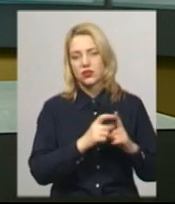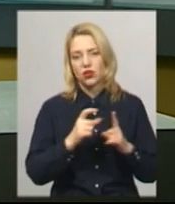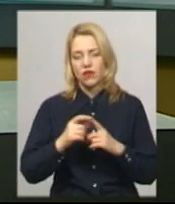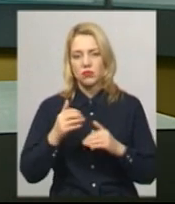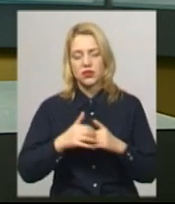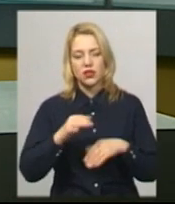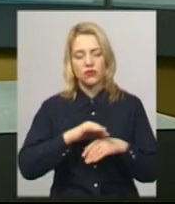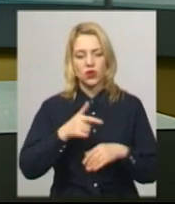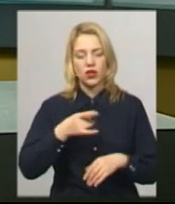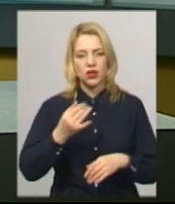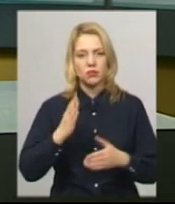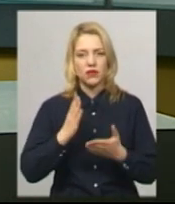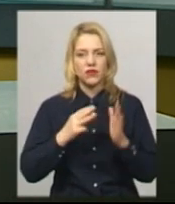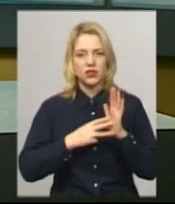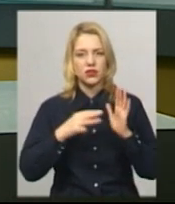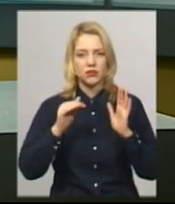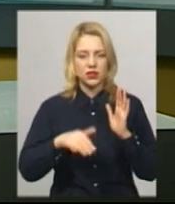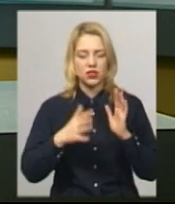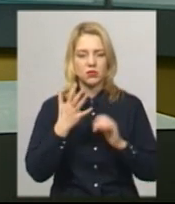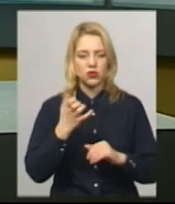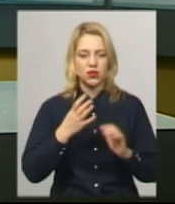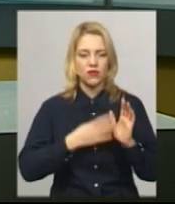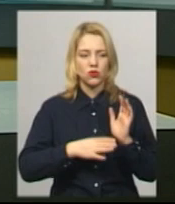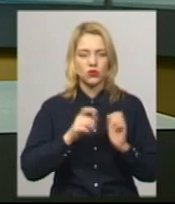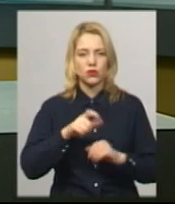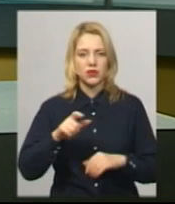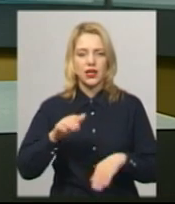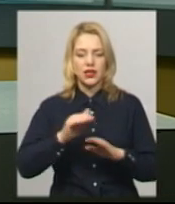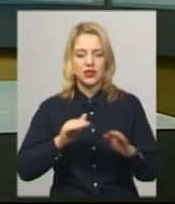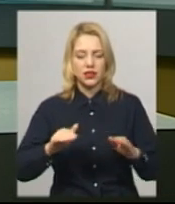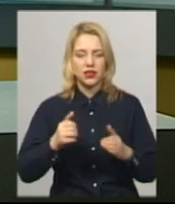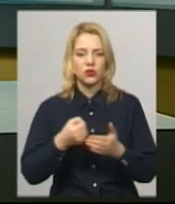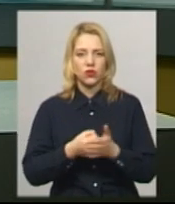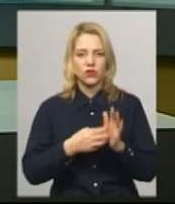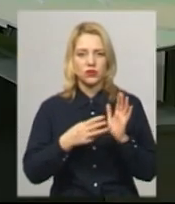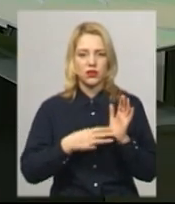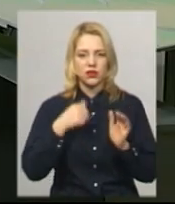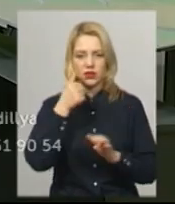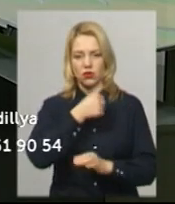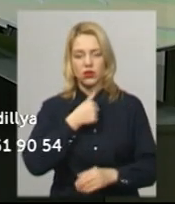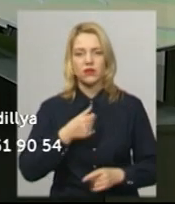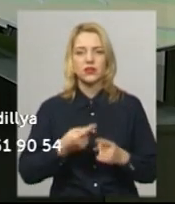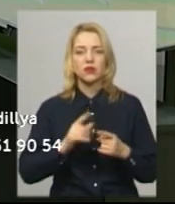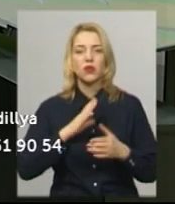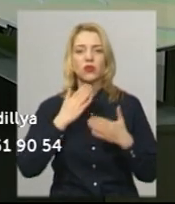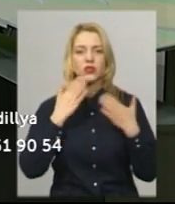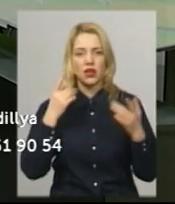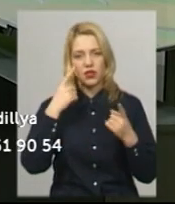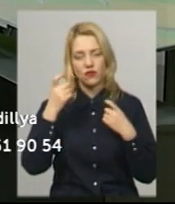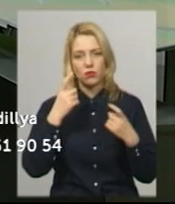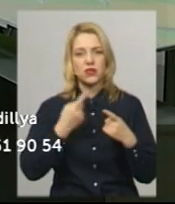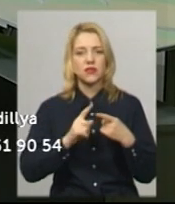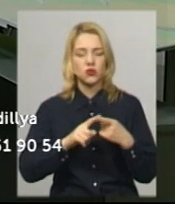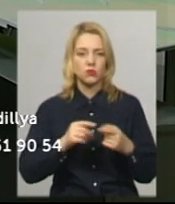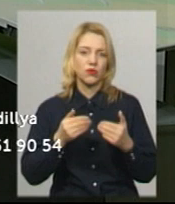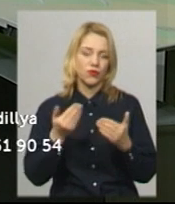серед хворих на грип 8 590 пацієнтів, діти віком до 17 років. Це була остання інформація